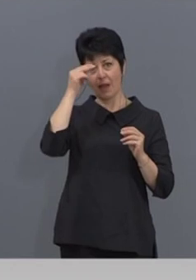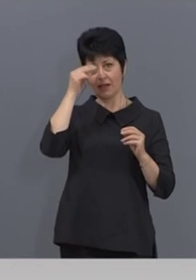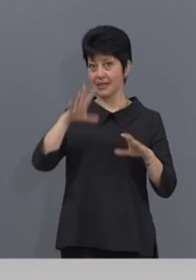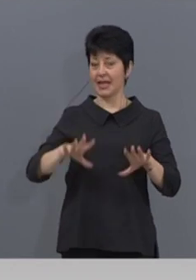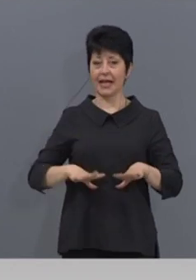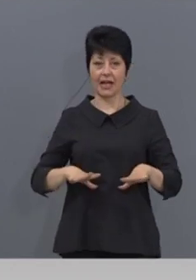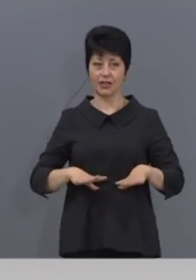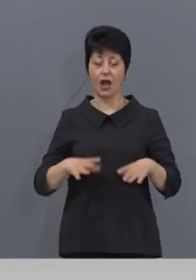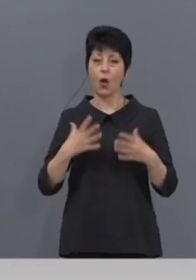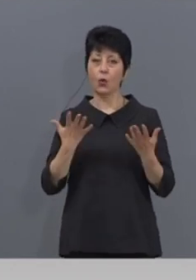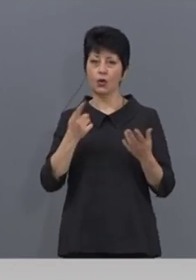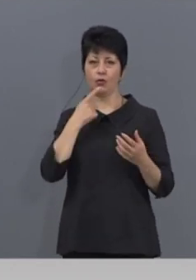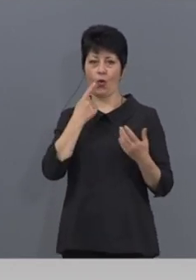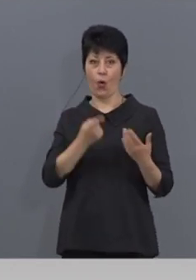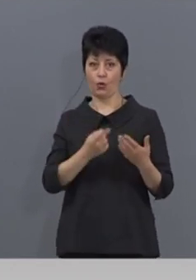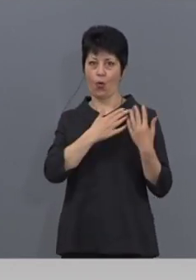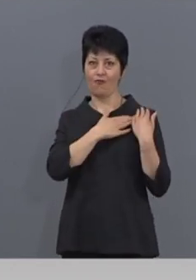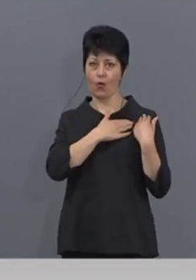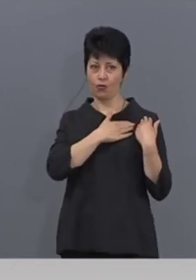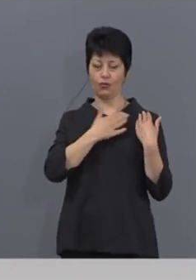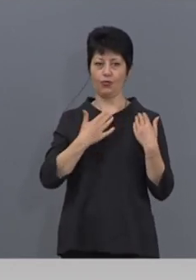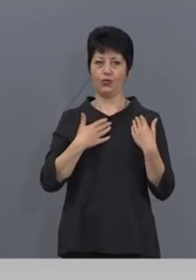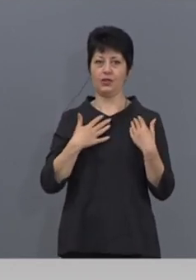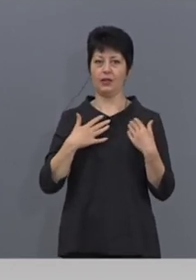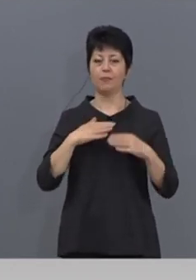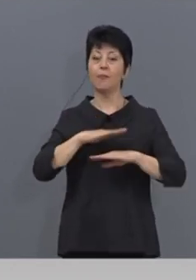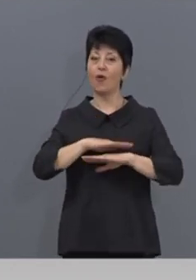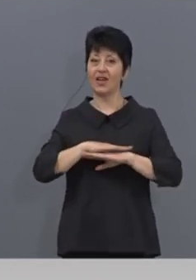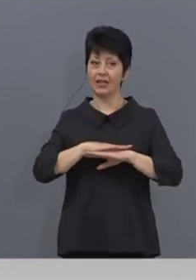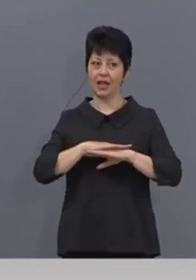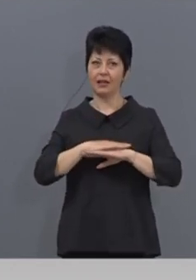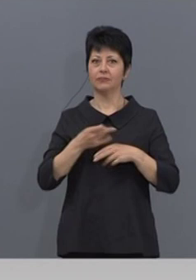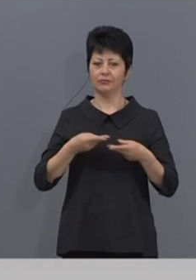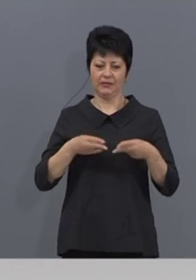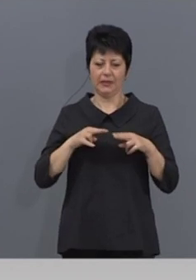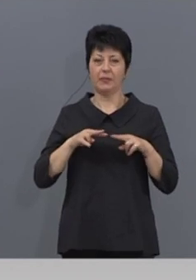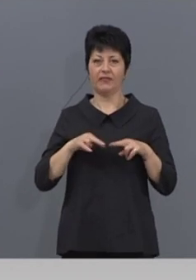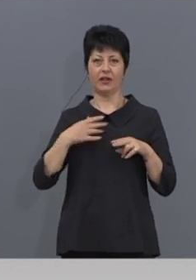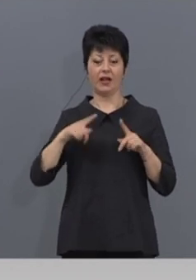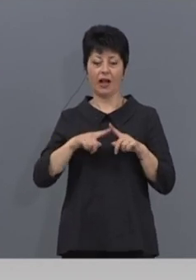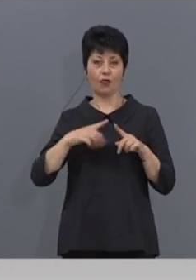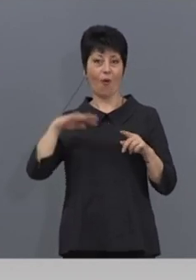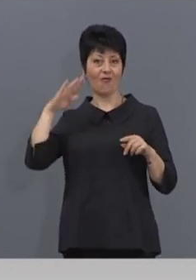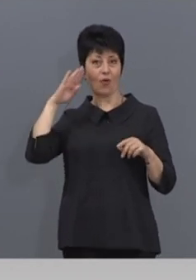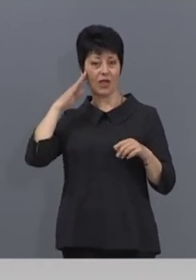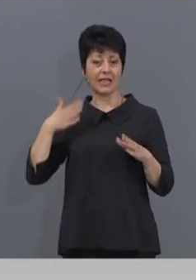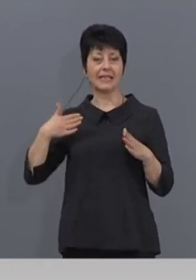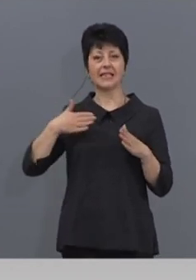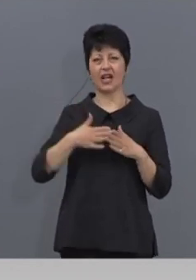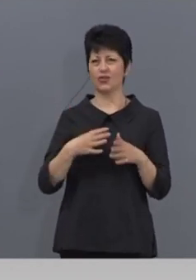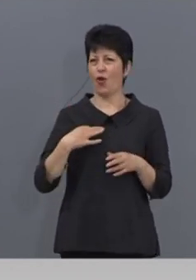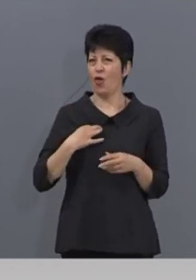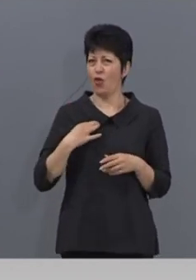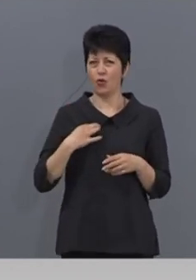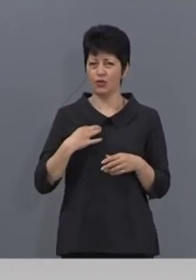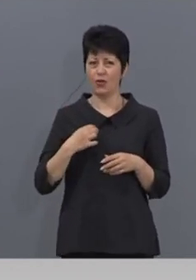отговорното си поведение се превърнаха в войни срещу злото, дори и